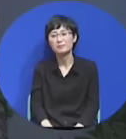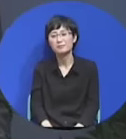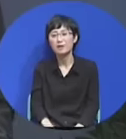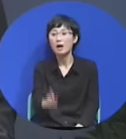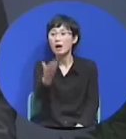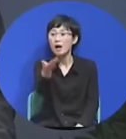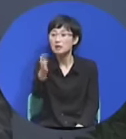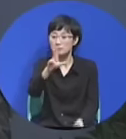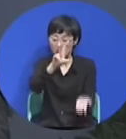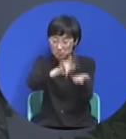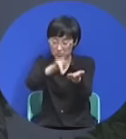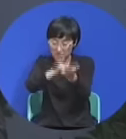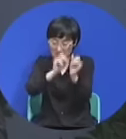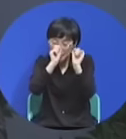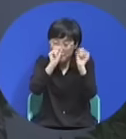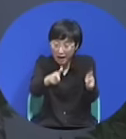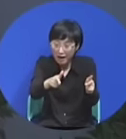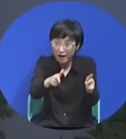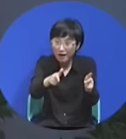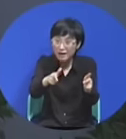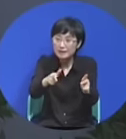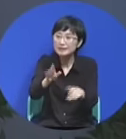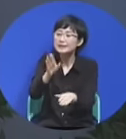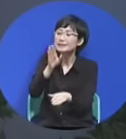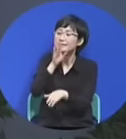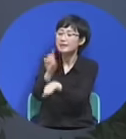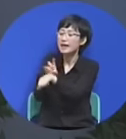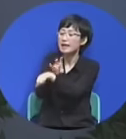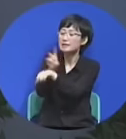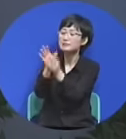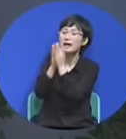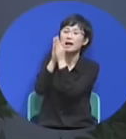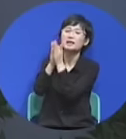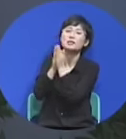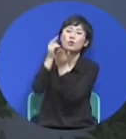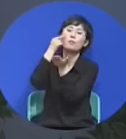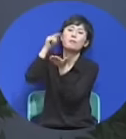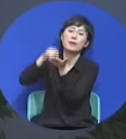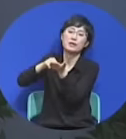참된 24행복을 찾아낼 기회가 온 겁니다